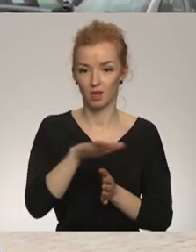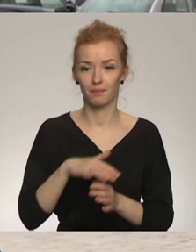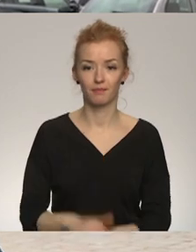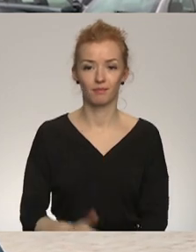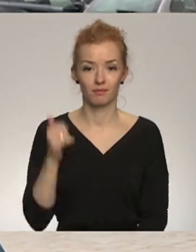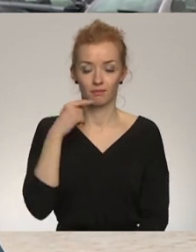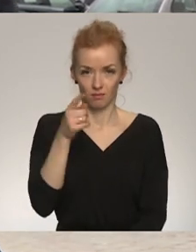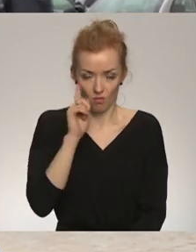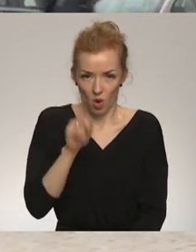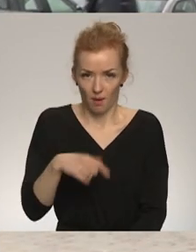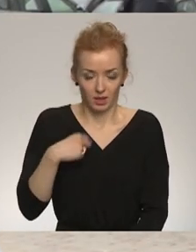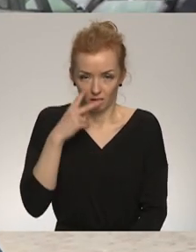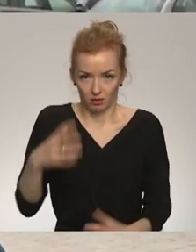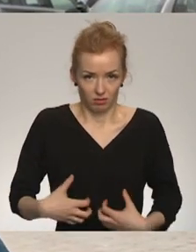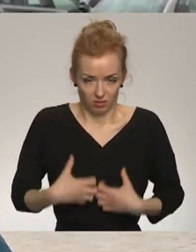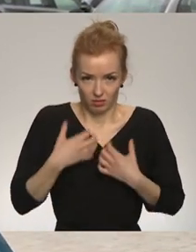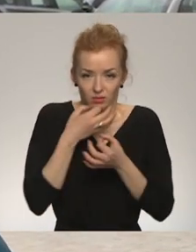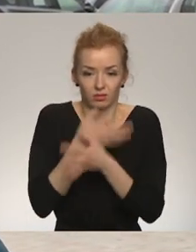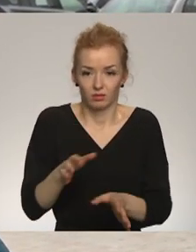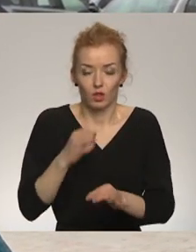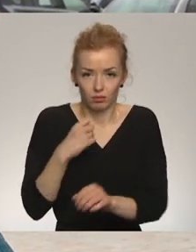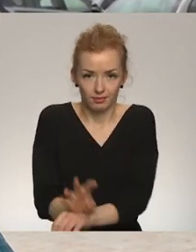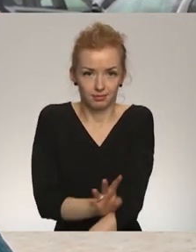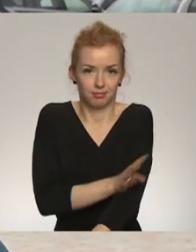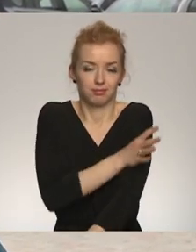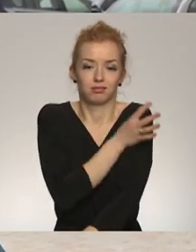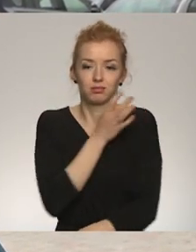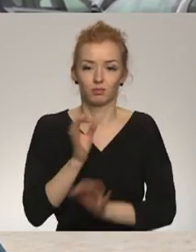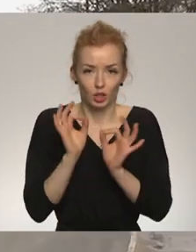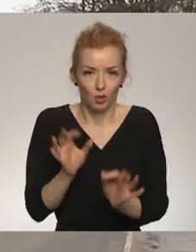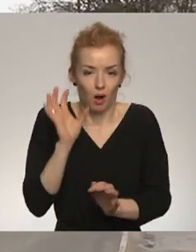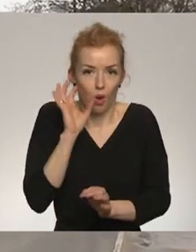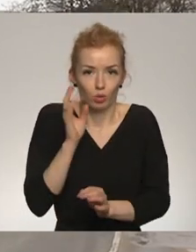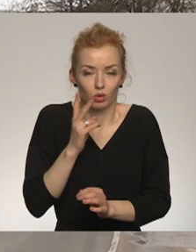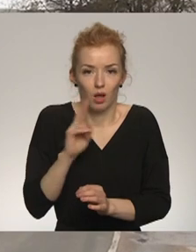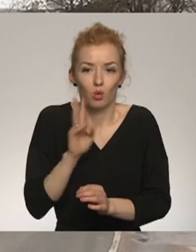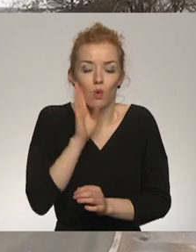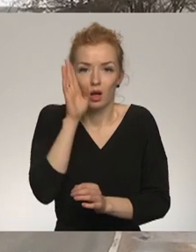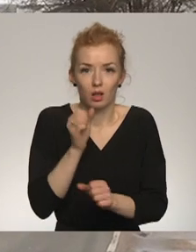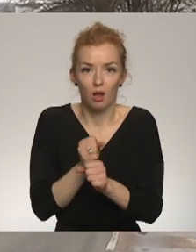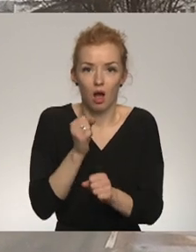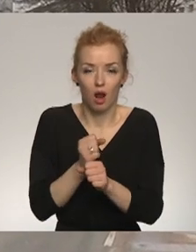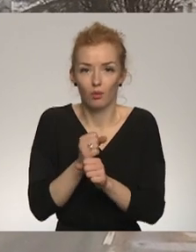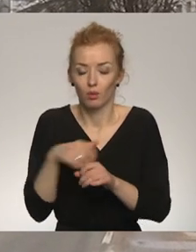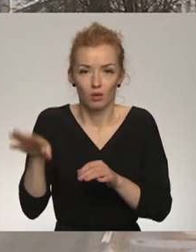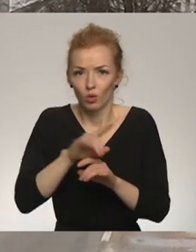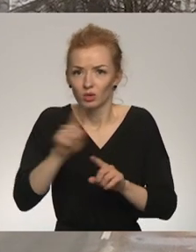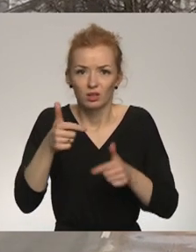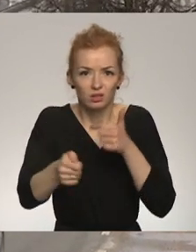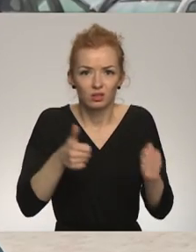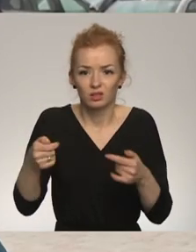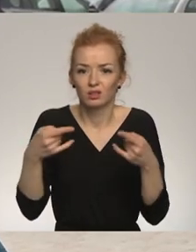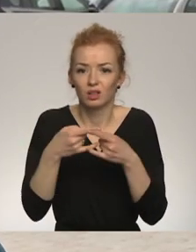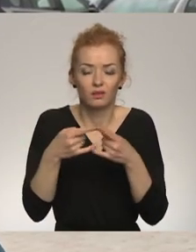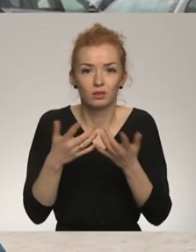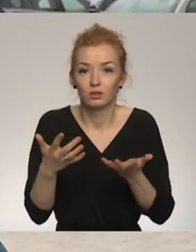Protams, es nosodu visu to. Šarmuju metās pa kalviem, paklosoties. No rīta darbā pamodāmies, ieslēdzām televizoru